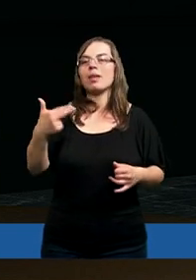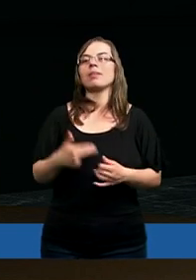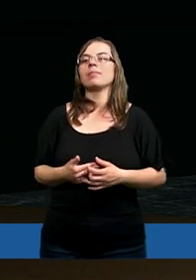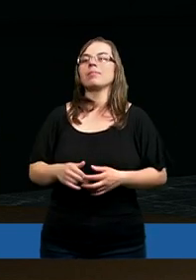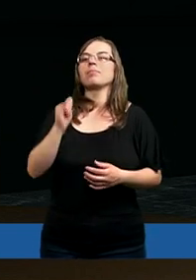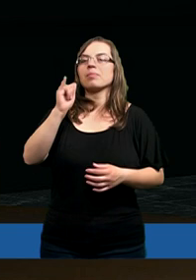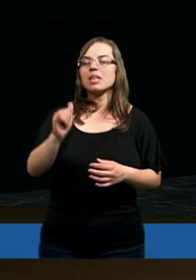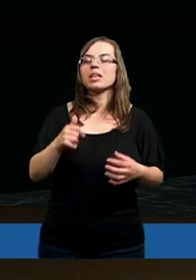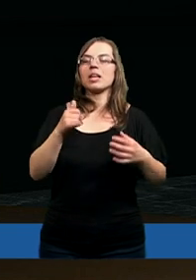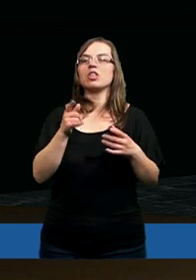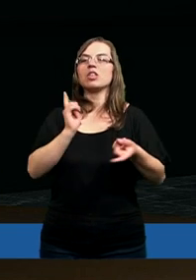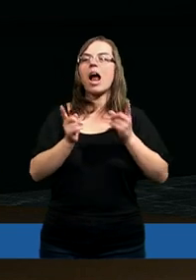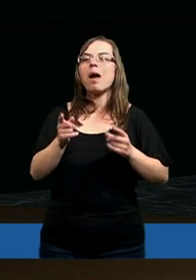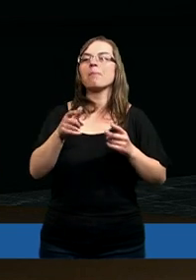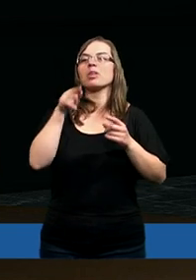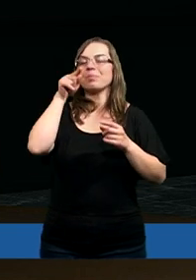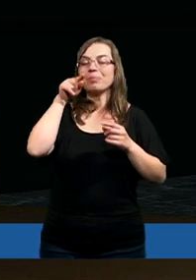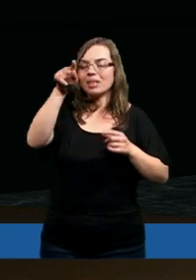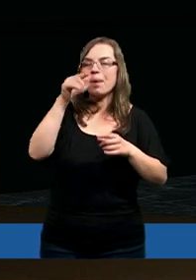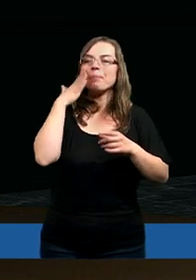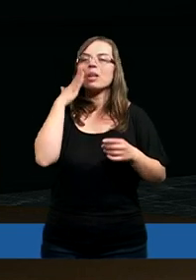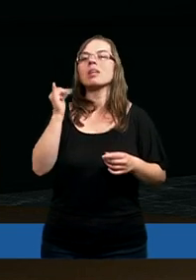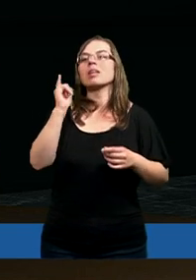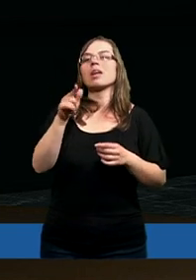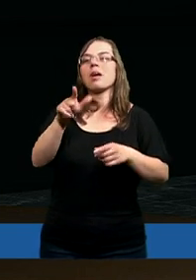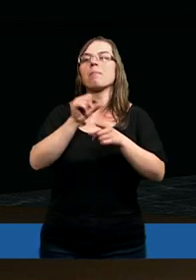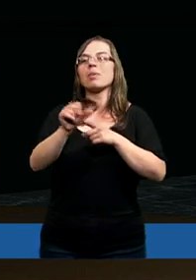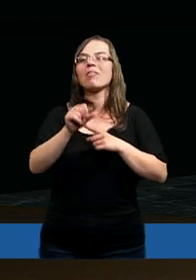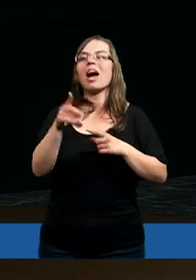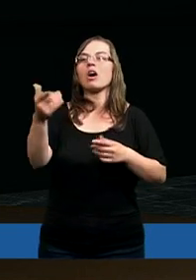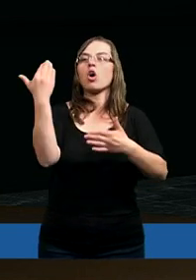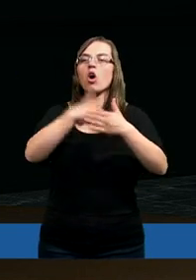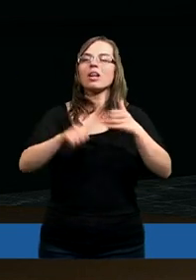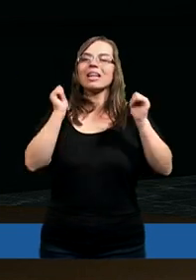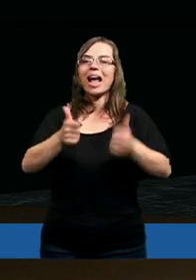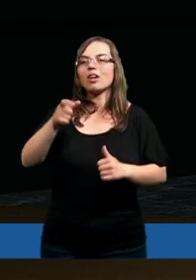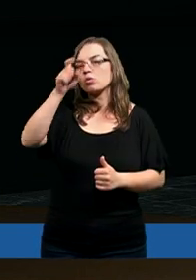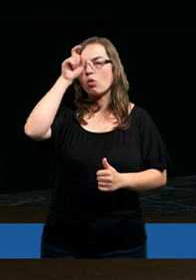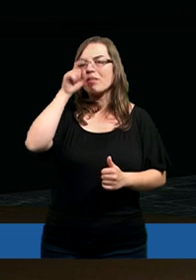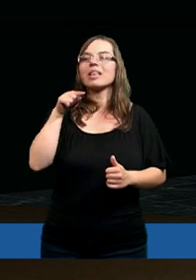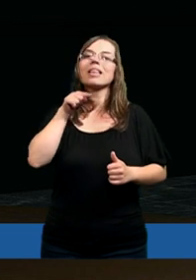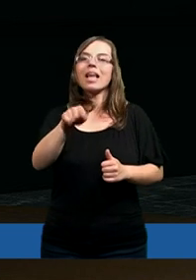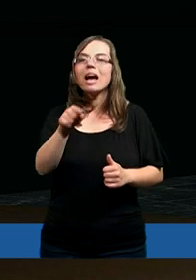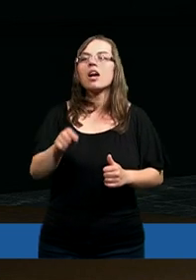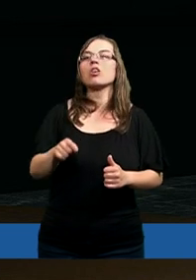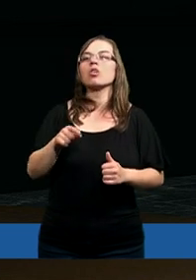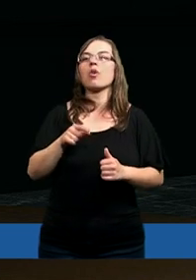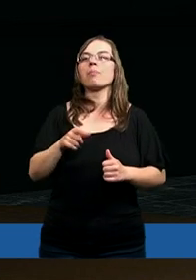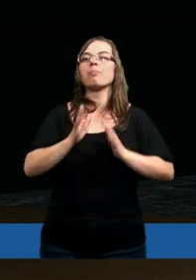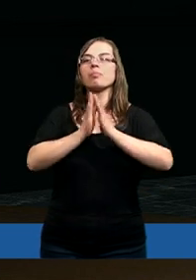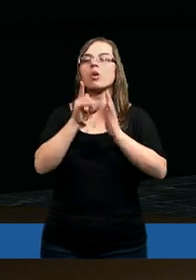on. I wszedłszy, mieszkają tam. I bywa końcowy stan człowieka, tego